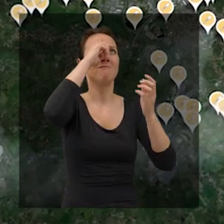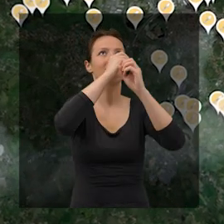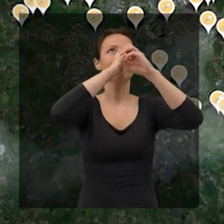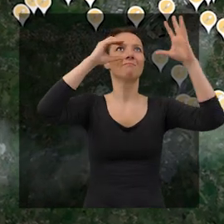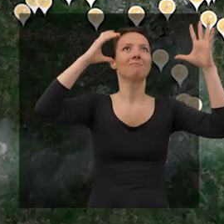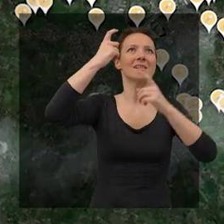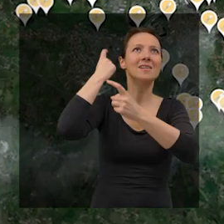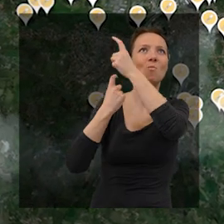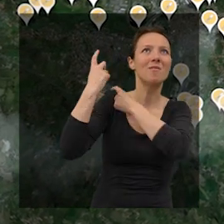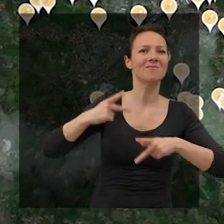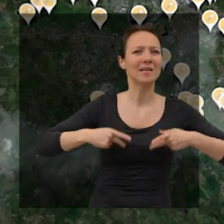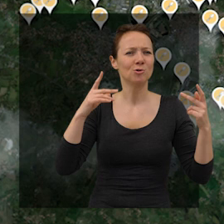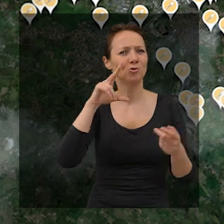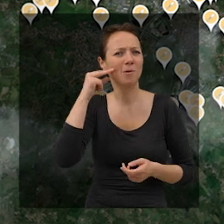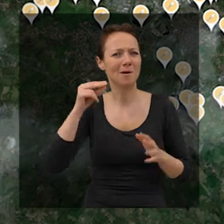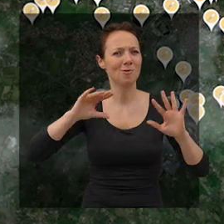territoires.